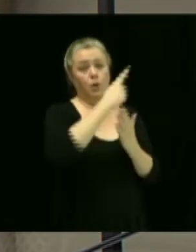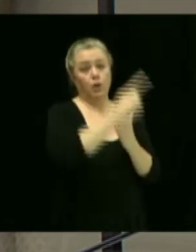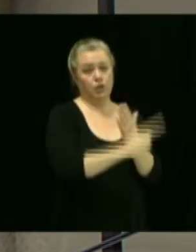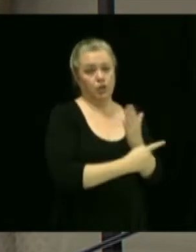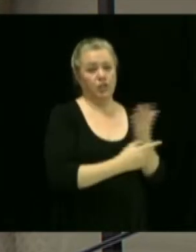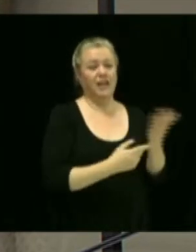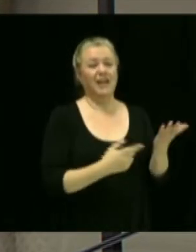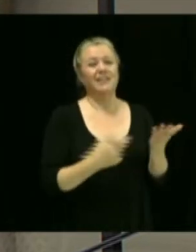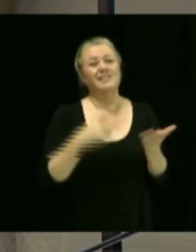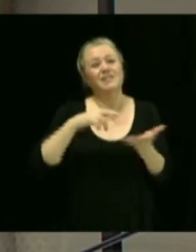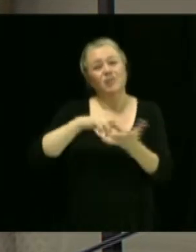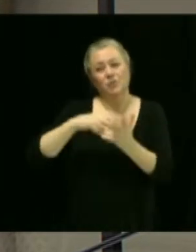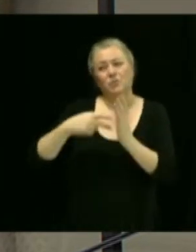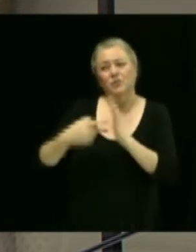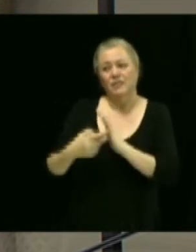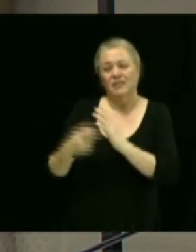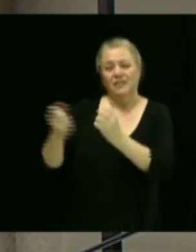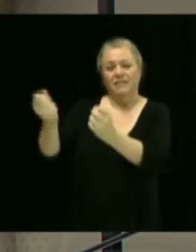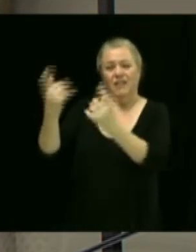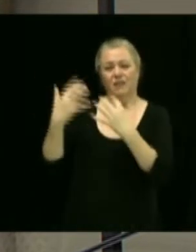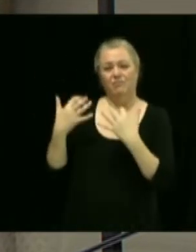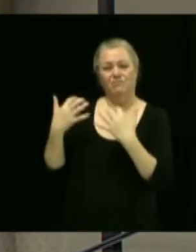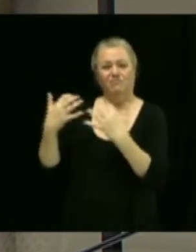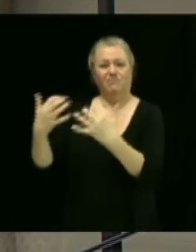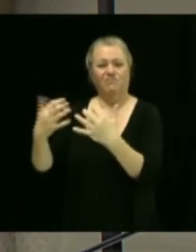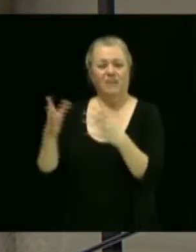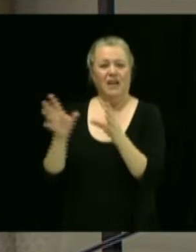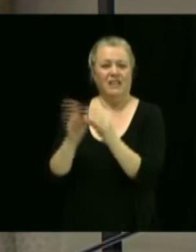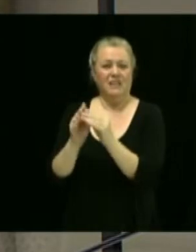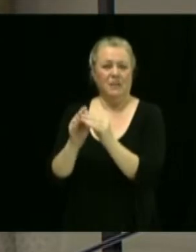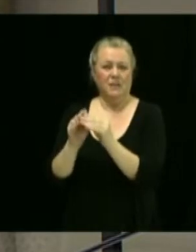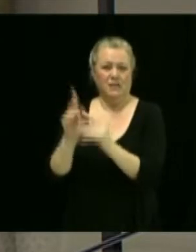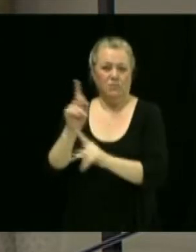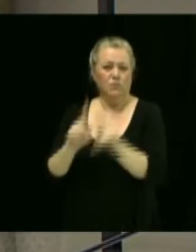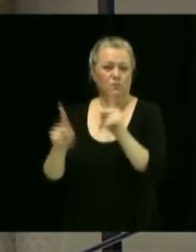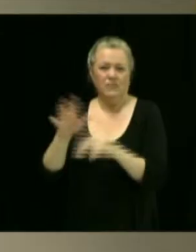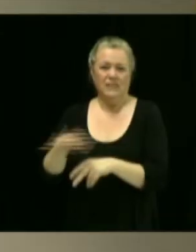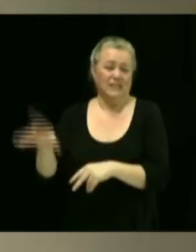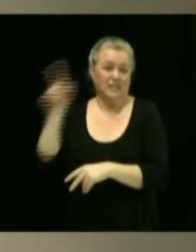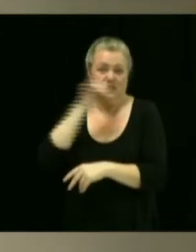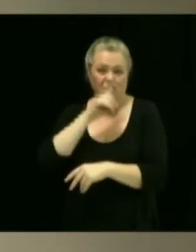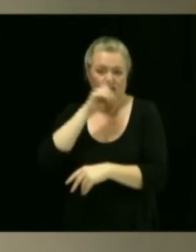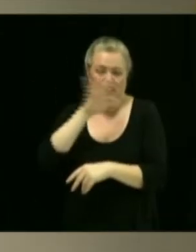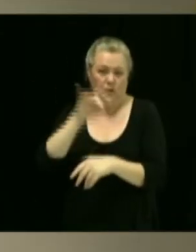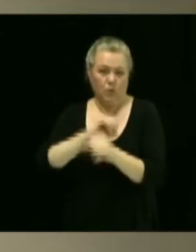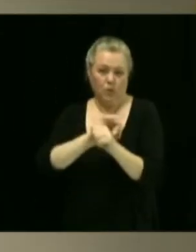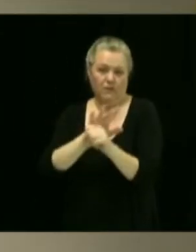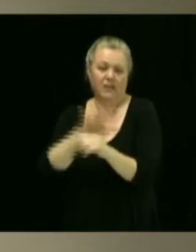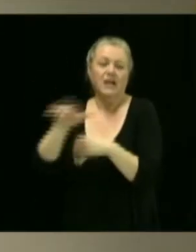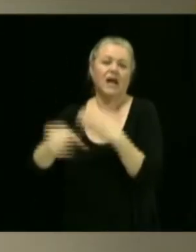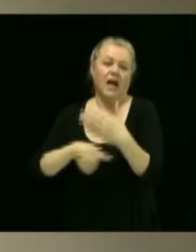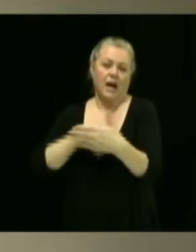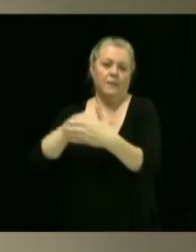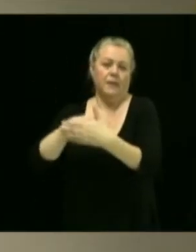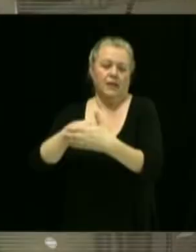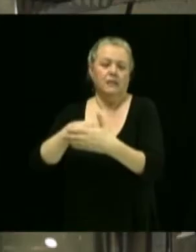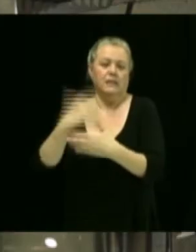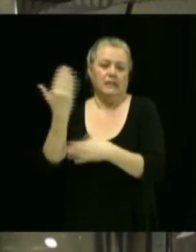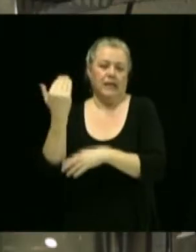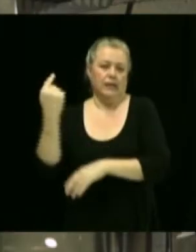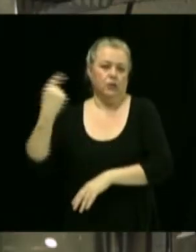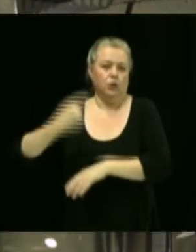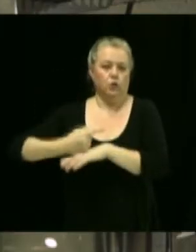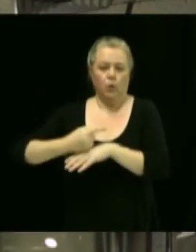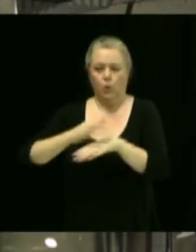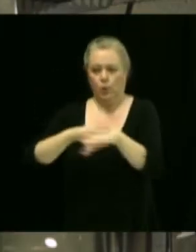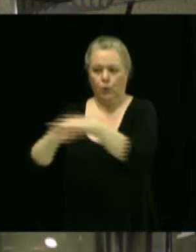publique de consultation par un processus d'une durée de 15 jours. Parfait. Yannick